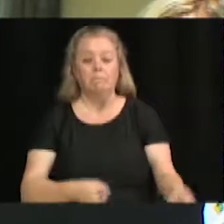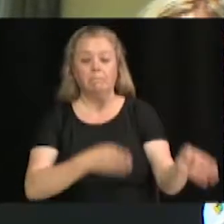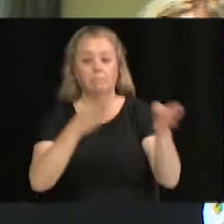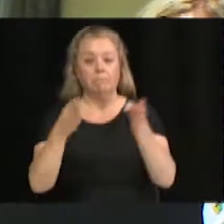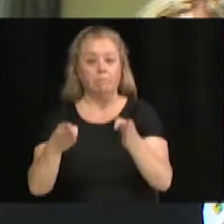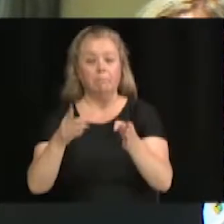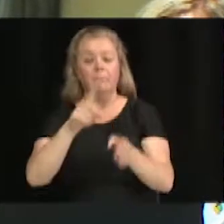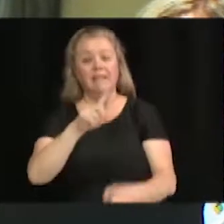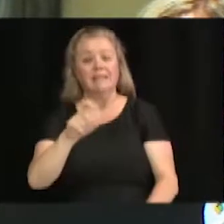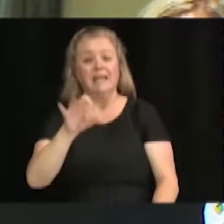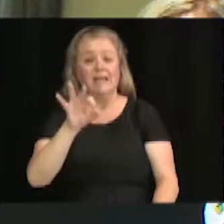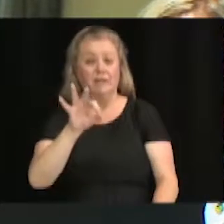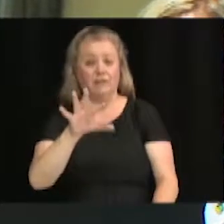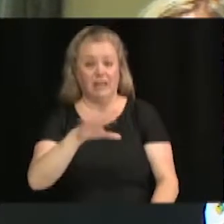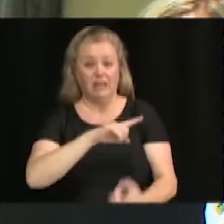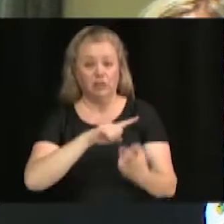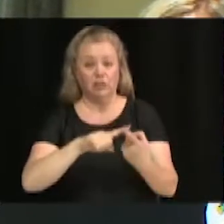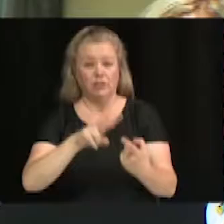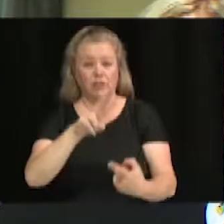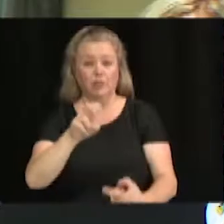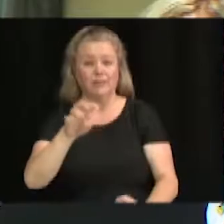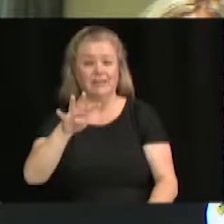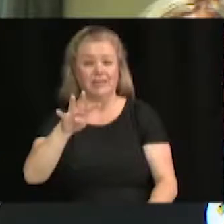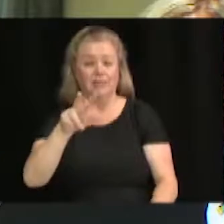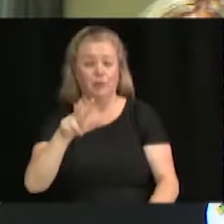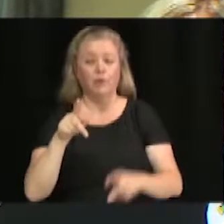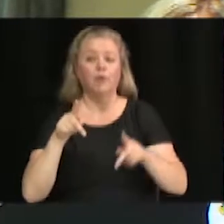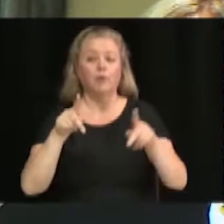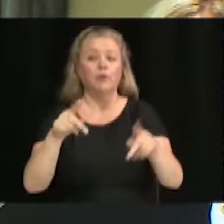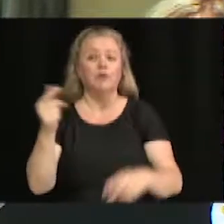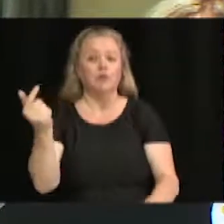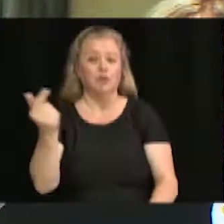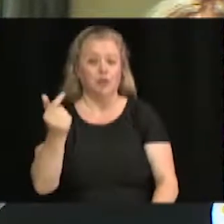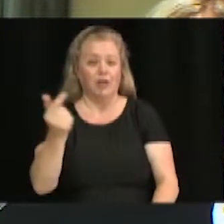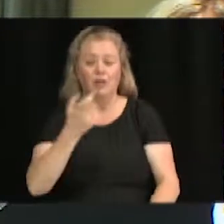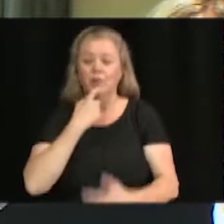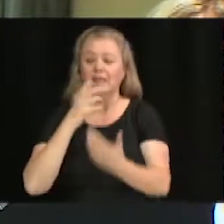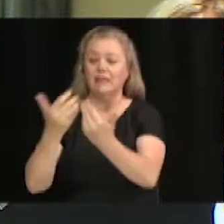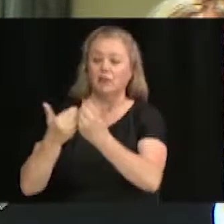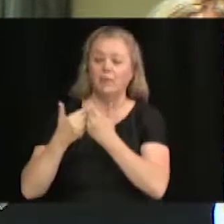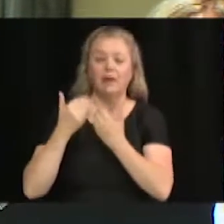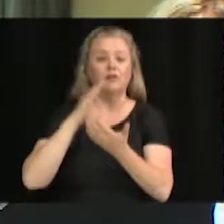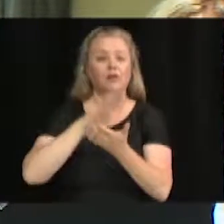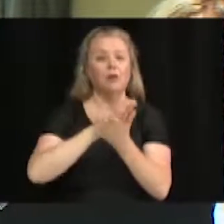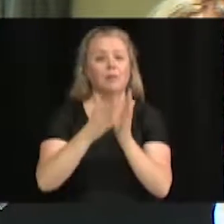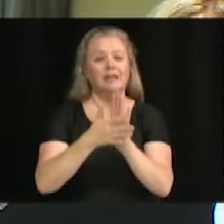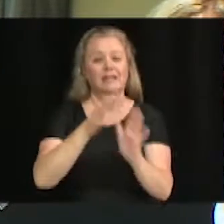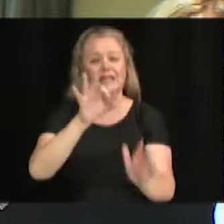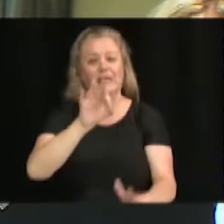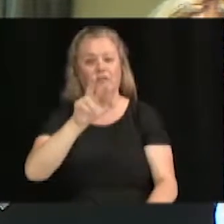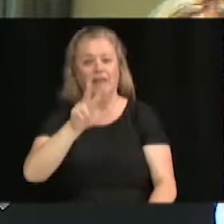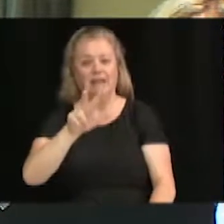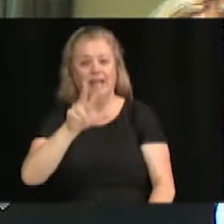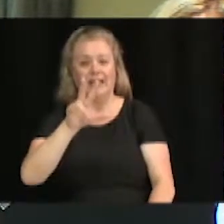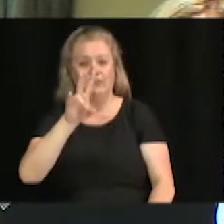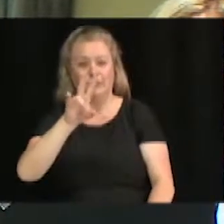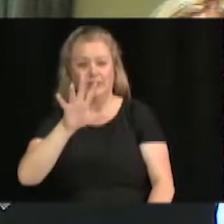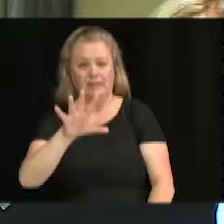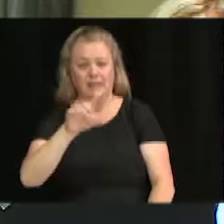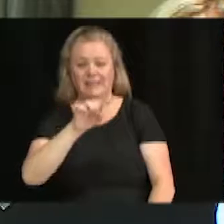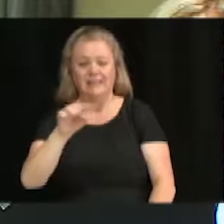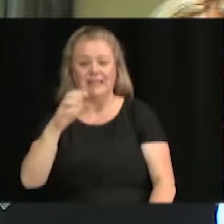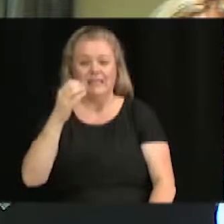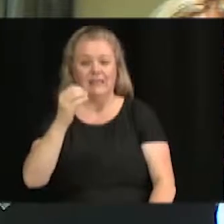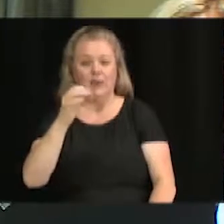195 à 243 rue Gendron, formulée par la compagnie 93 75-08